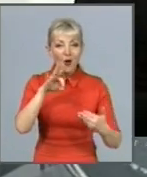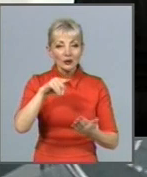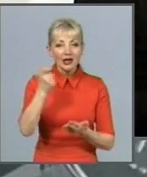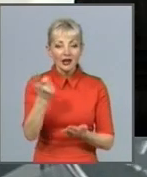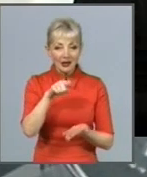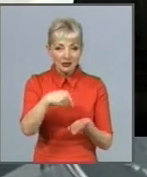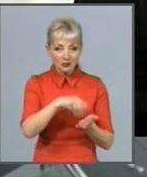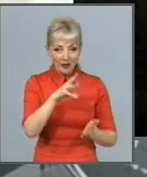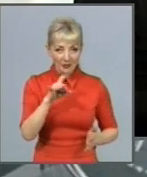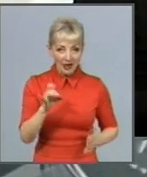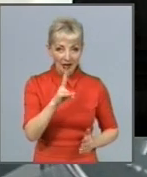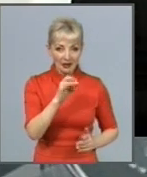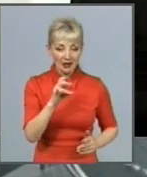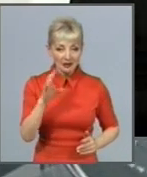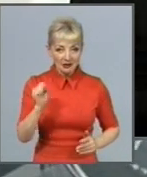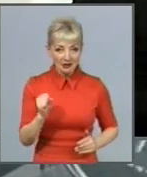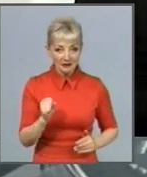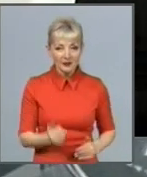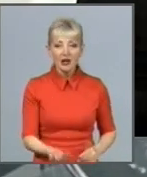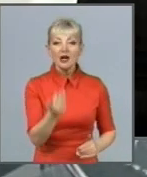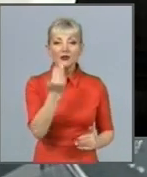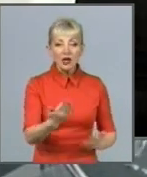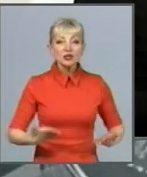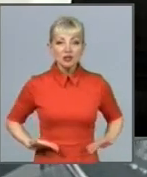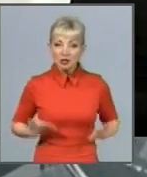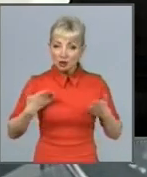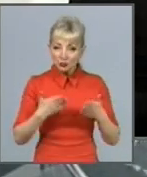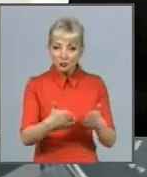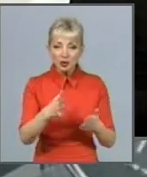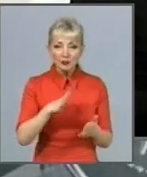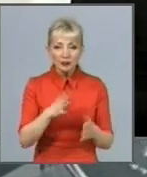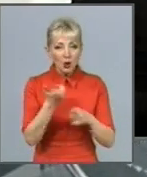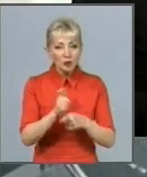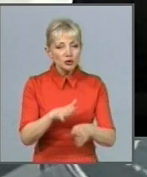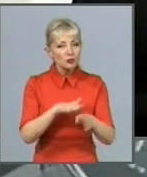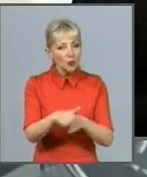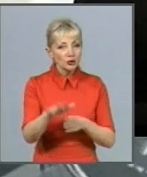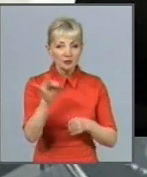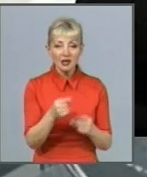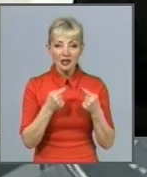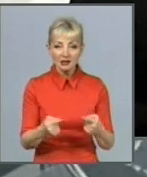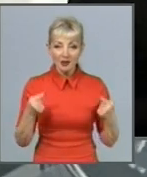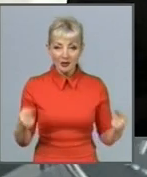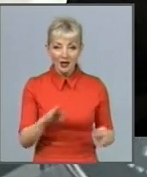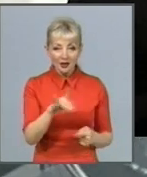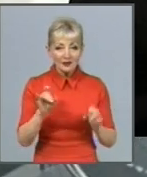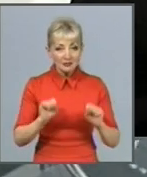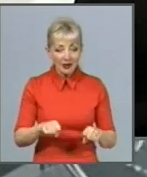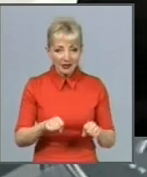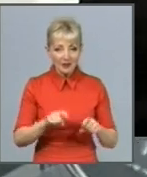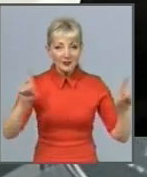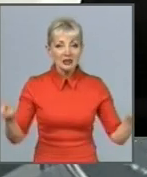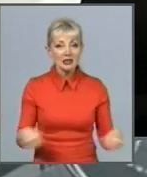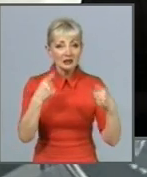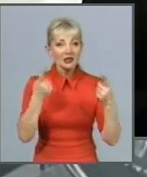Кернеса. Ваш жизнений путь был насыщенным, разнообразним. Ви змогли построити не просто семью, а